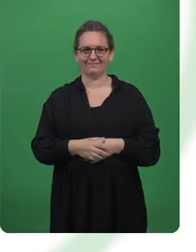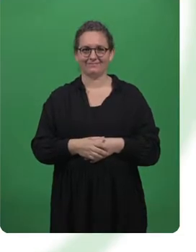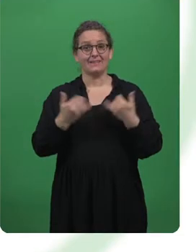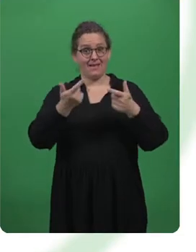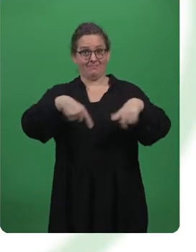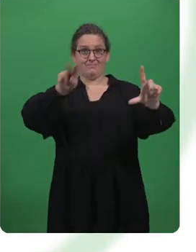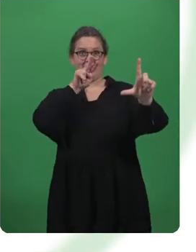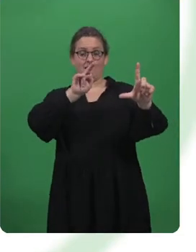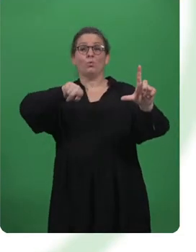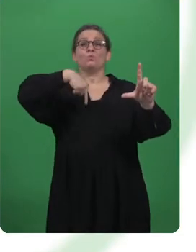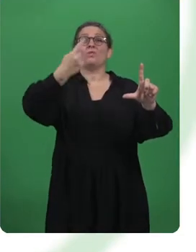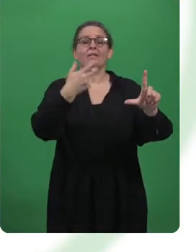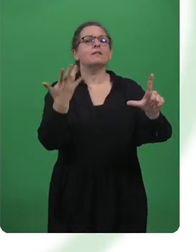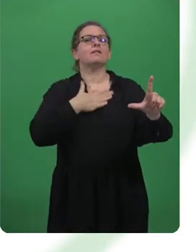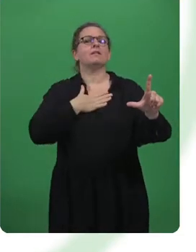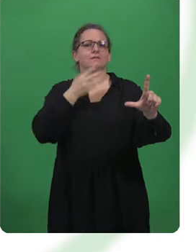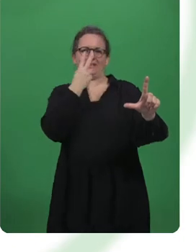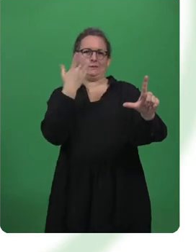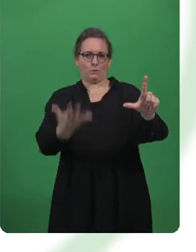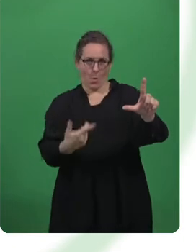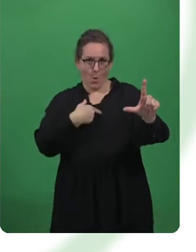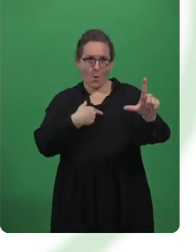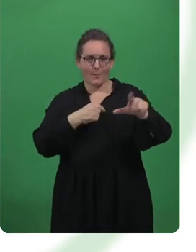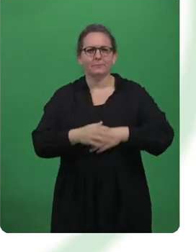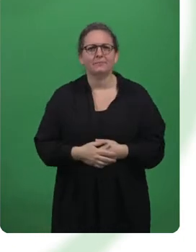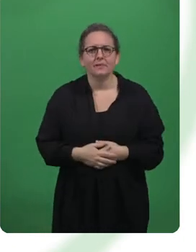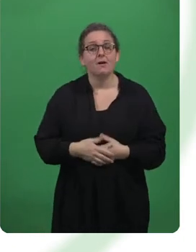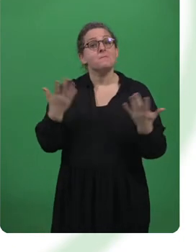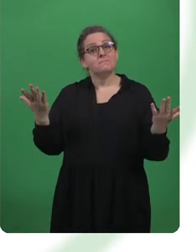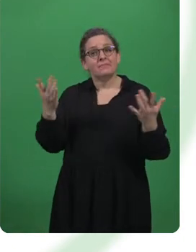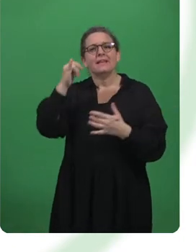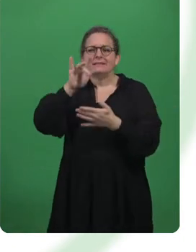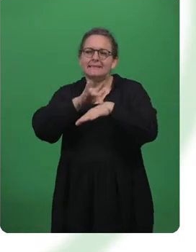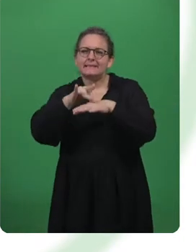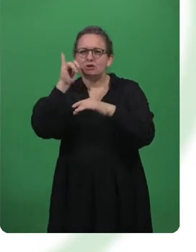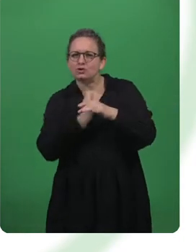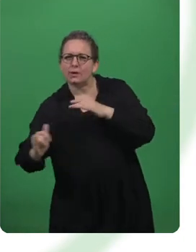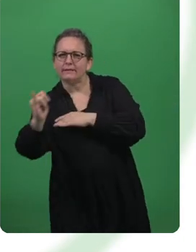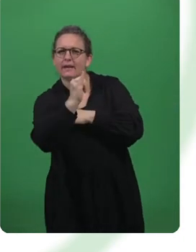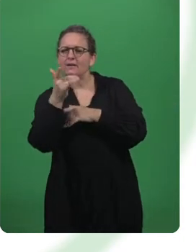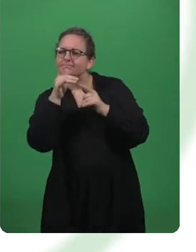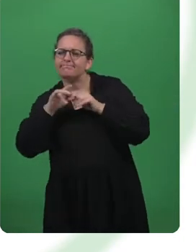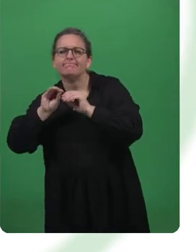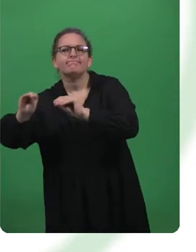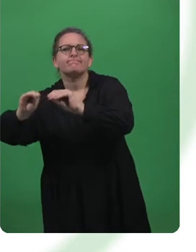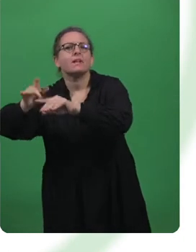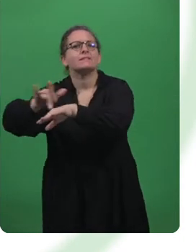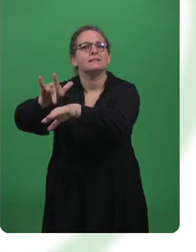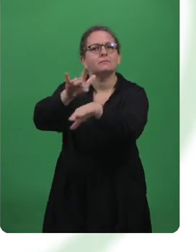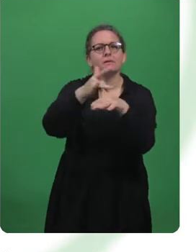Im nächsten Bild sieht man das auch, wie ich das sehen wollte. In den Sensing Journeys sensibilisieren wir, um